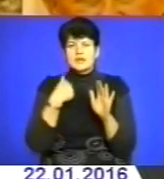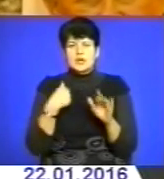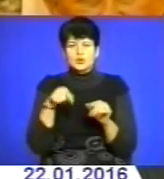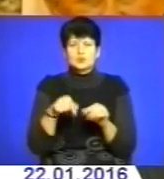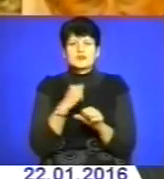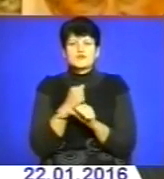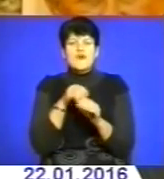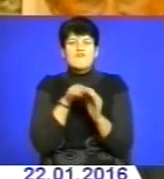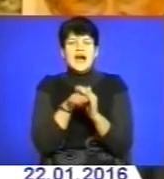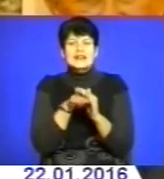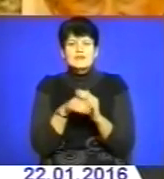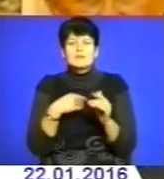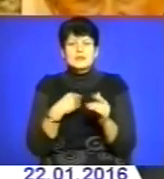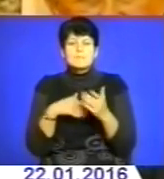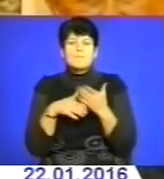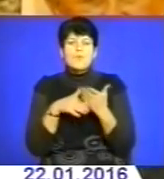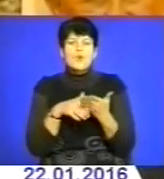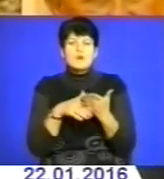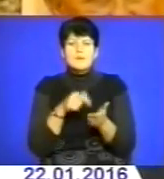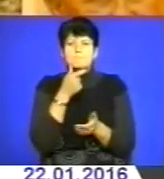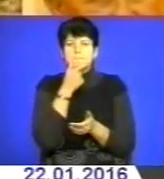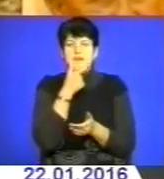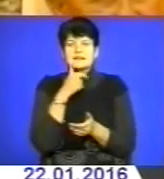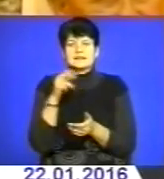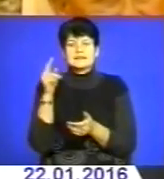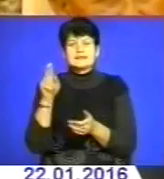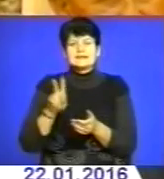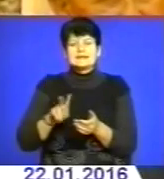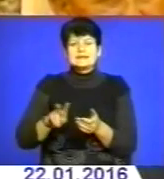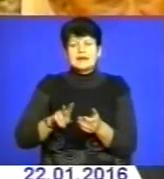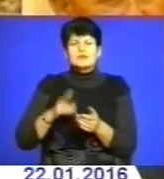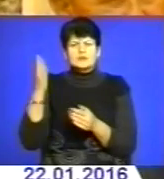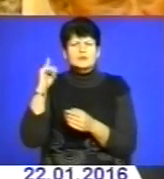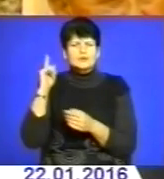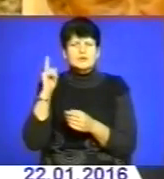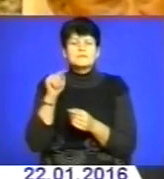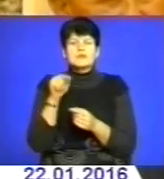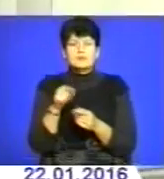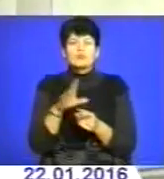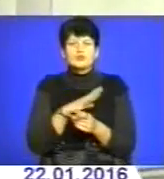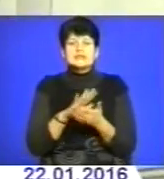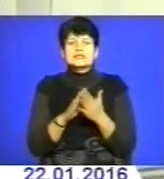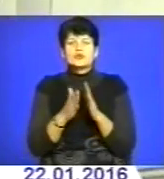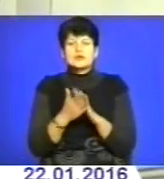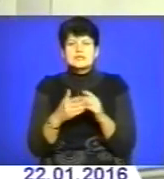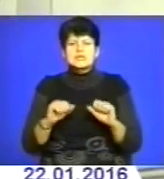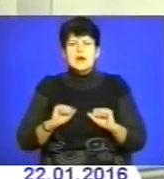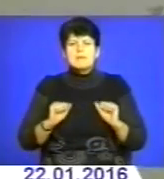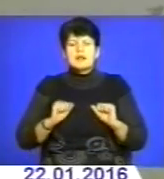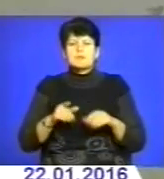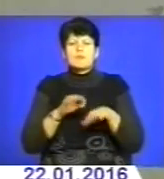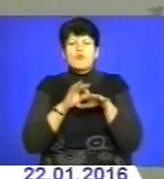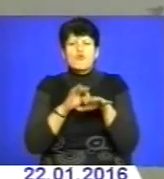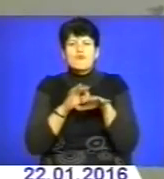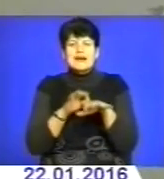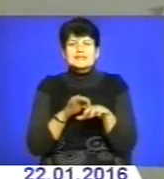архіві і мені допомагав пан директор архіву ще тоді. Ось така була ситуація. Намагалися ми провести